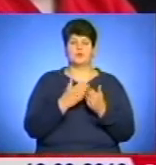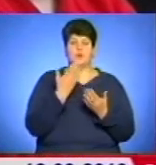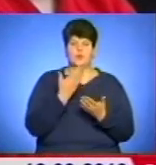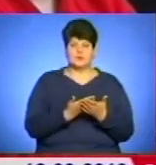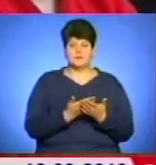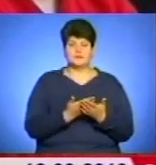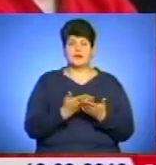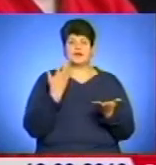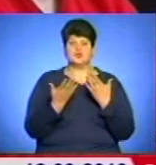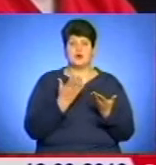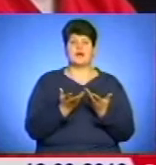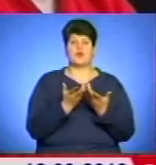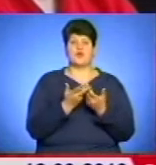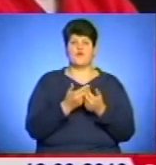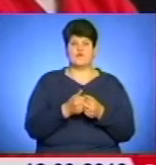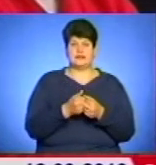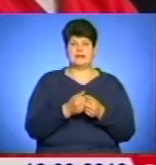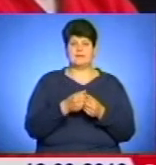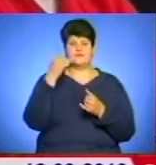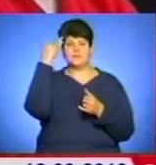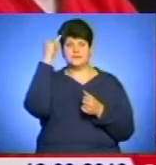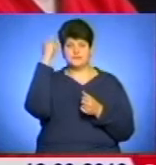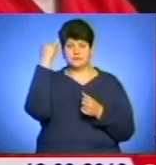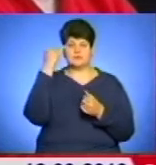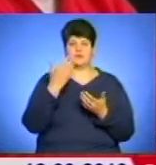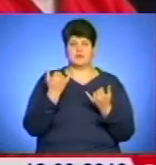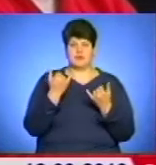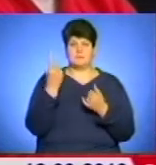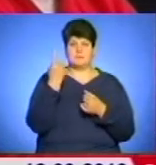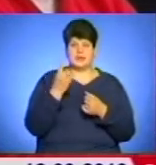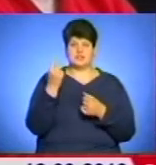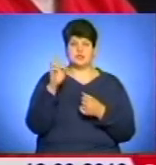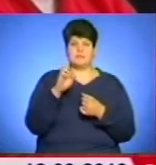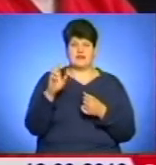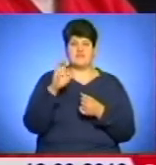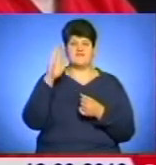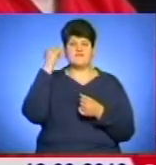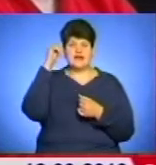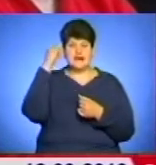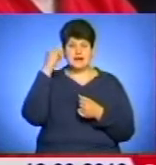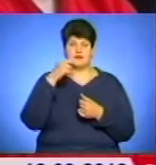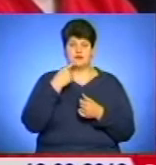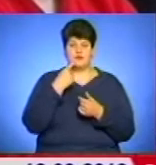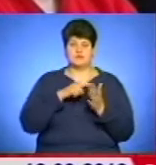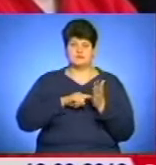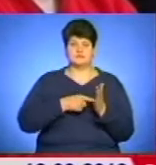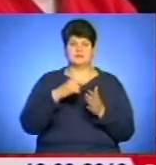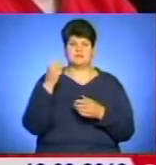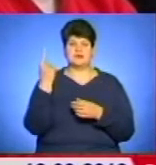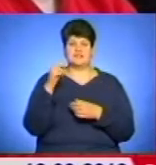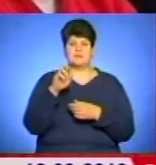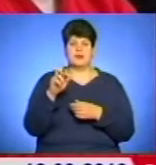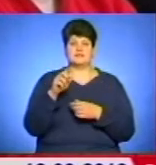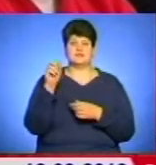Якщо рахувати поголів'я ВРХ, я наголошую, на 1 березня 2013